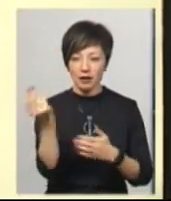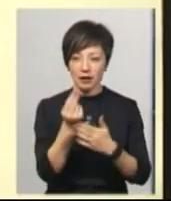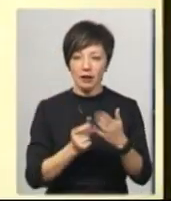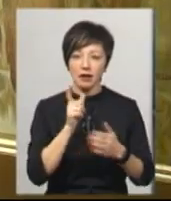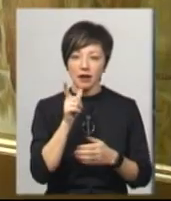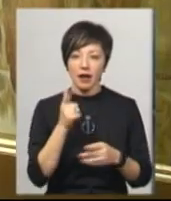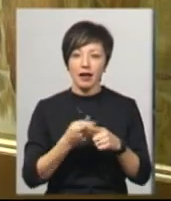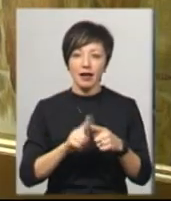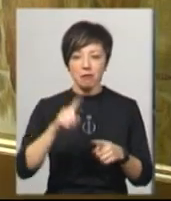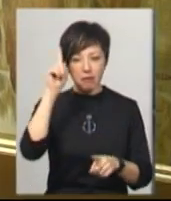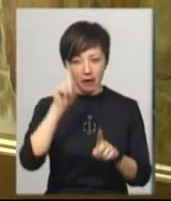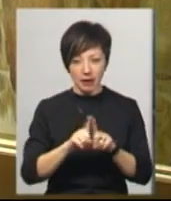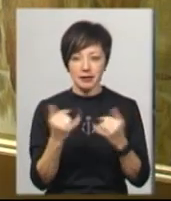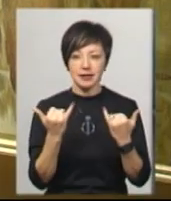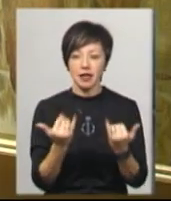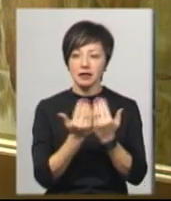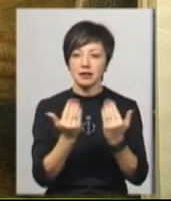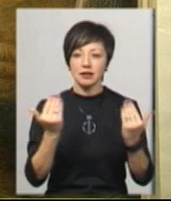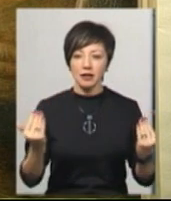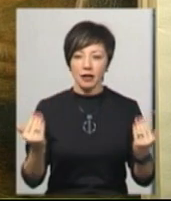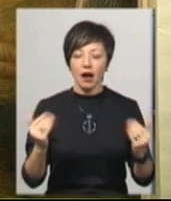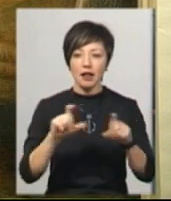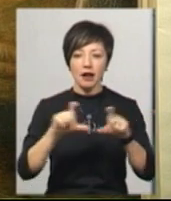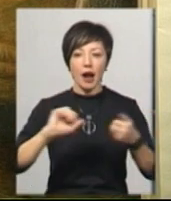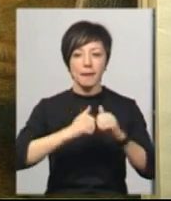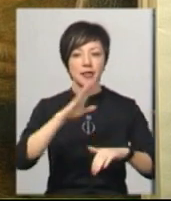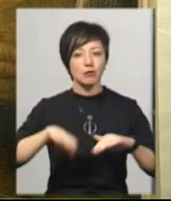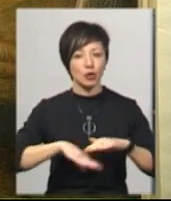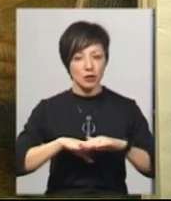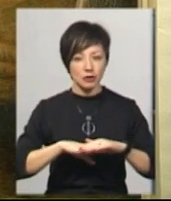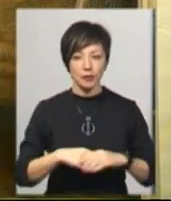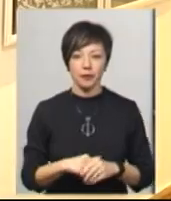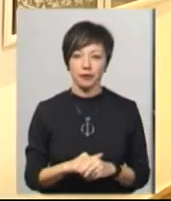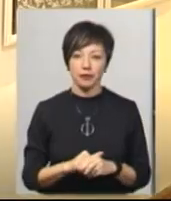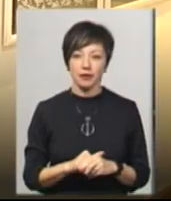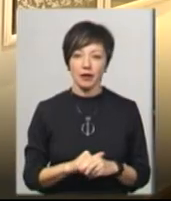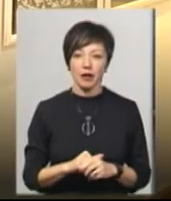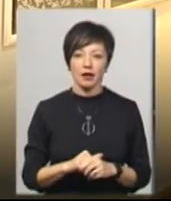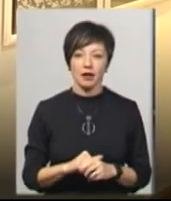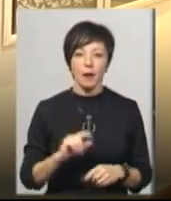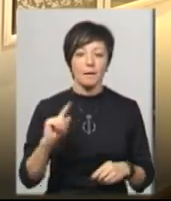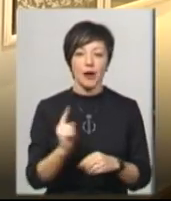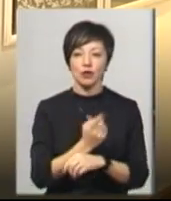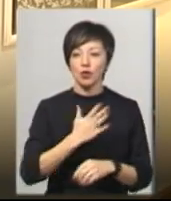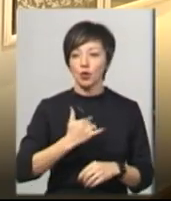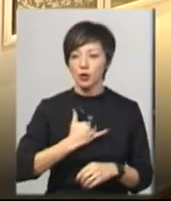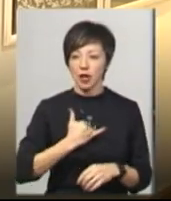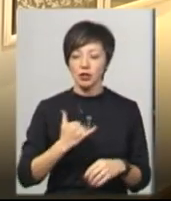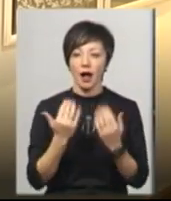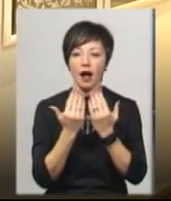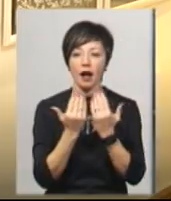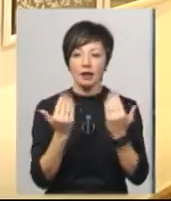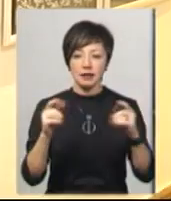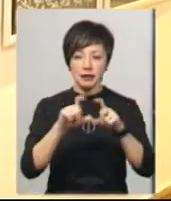і офорти батька Бориса Негоди зараз експонуються в картині галереї Кам'янця-Подільського. Перше в нашій картині галереї відкрита